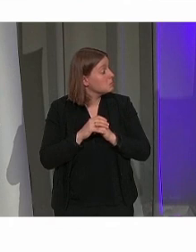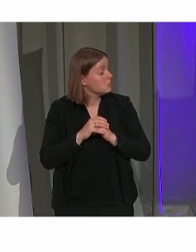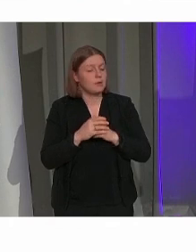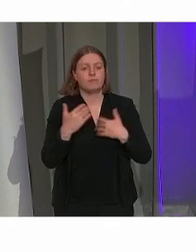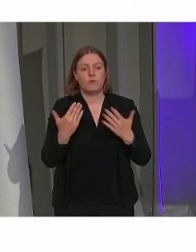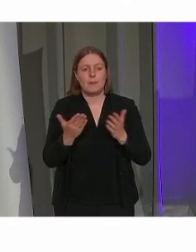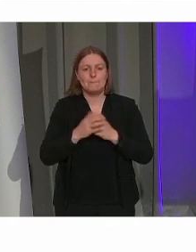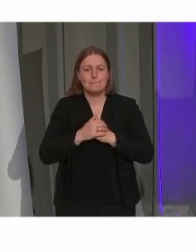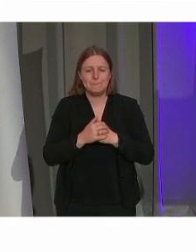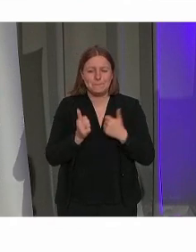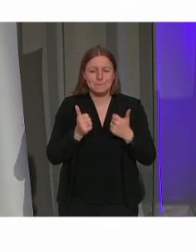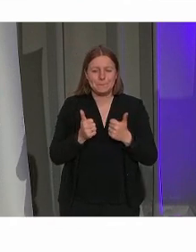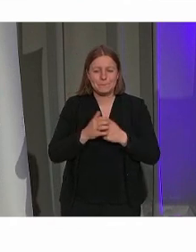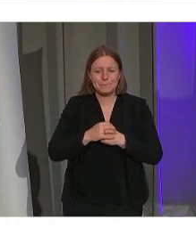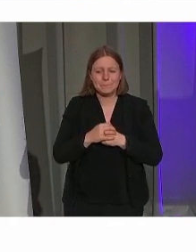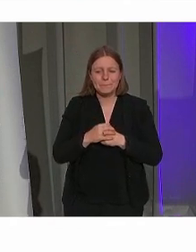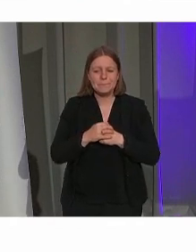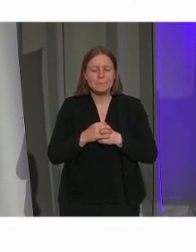Voilà. Yes.